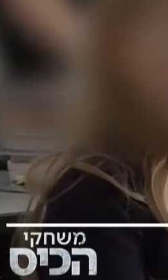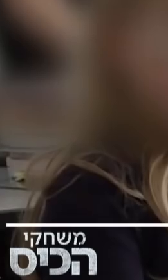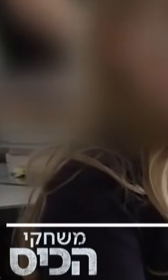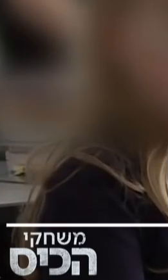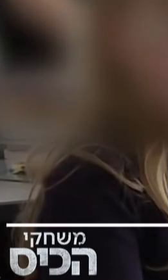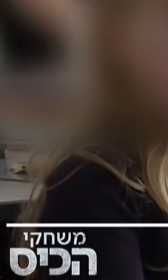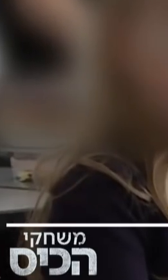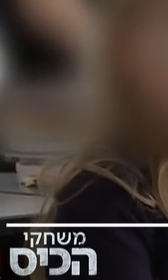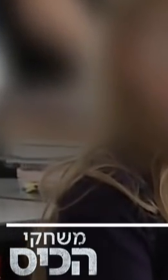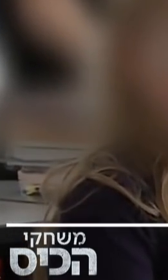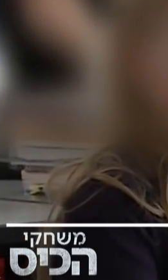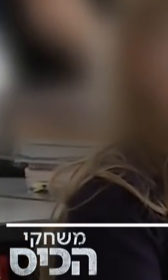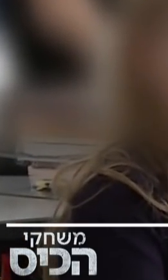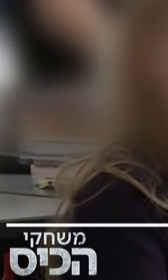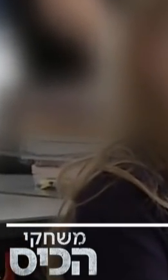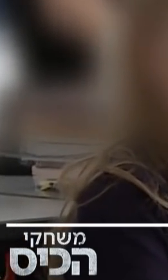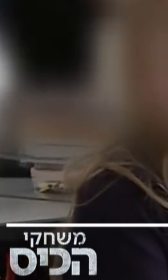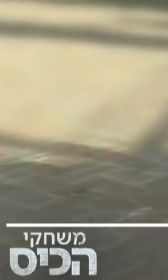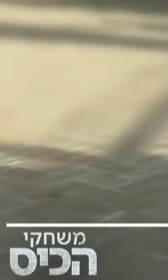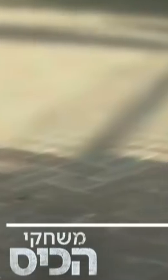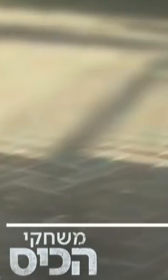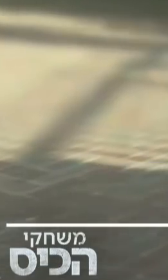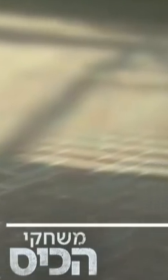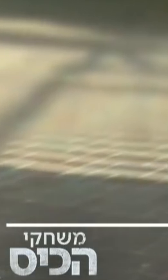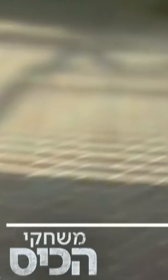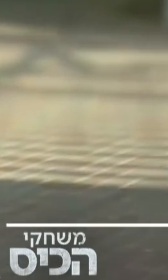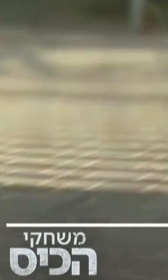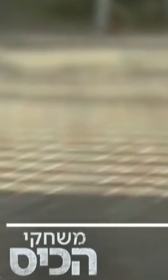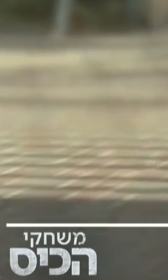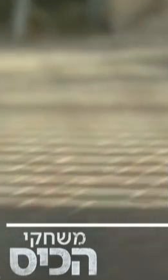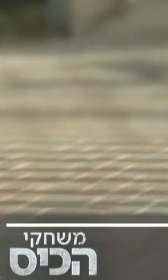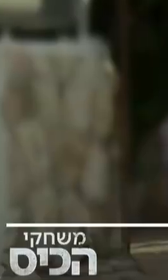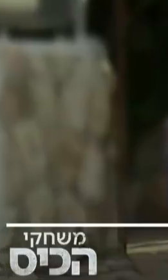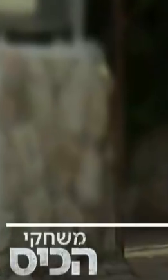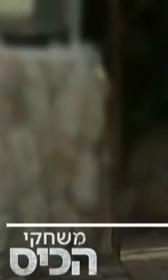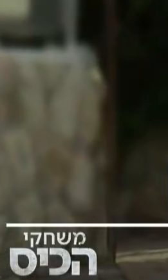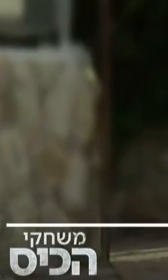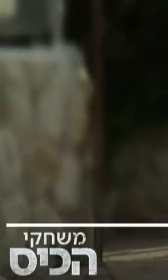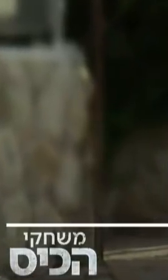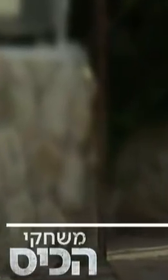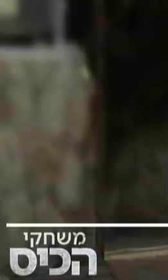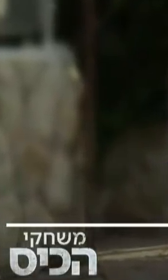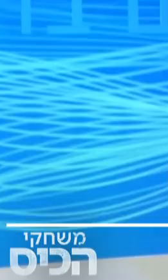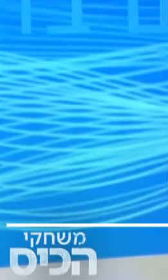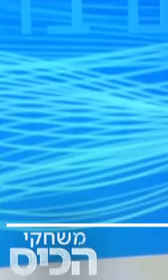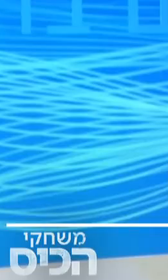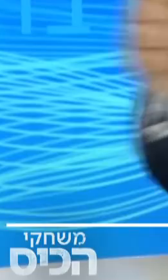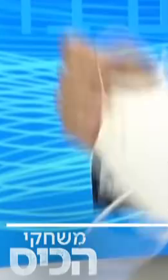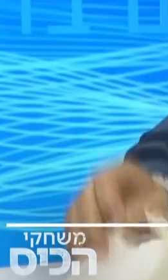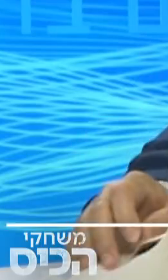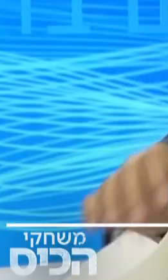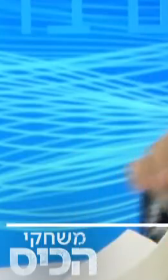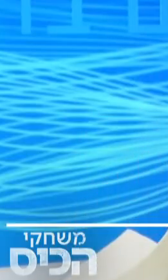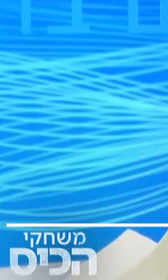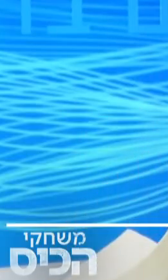החל מהיום יוטל כנס של 5000 שקלים על הורים לקטינים מתחת לגיל 12 שאיפרו בידוד. מנכל משרד